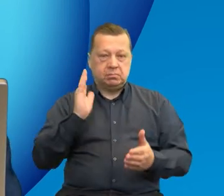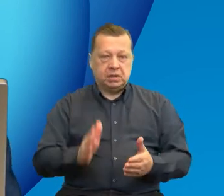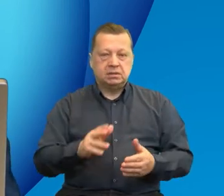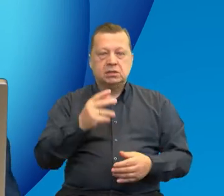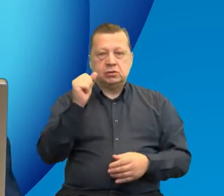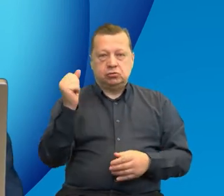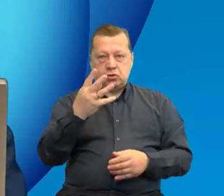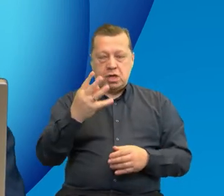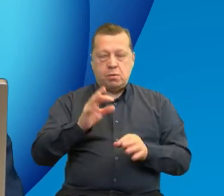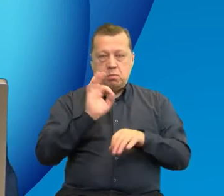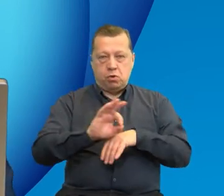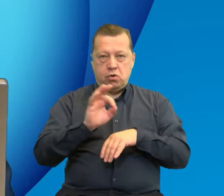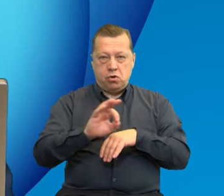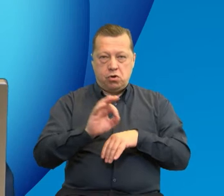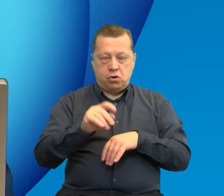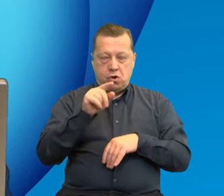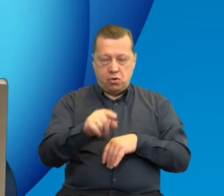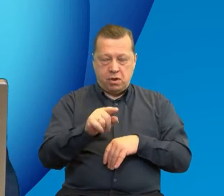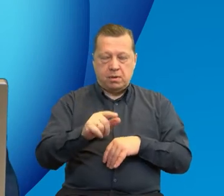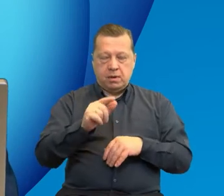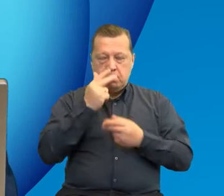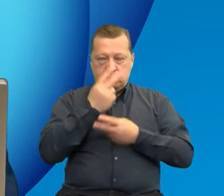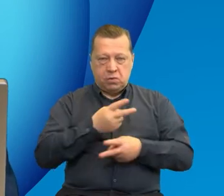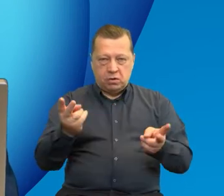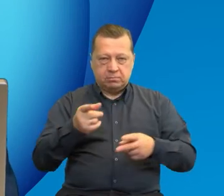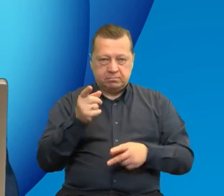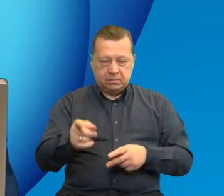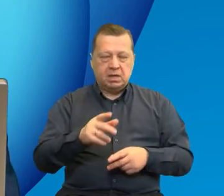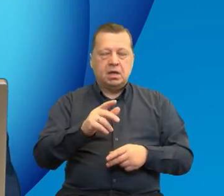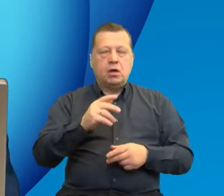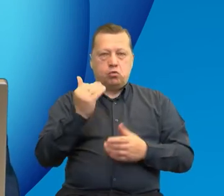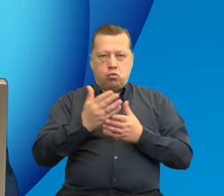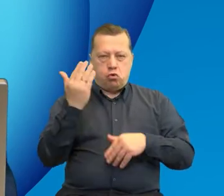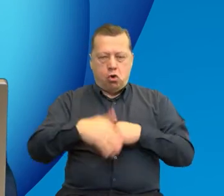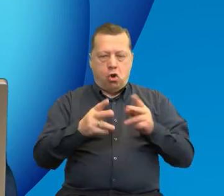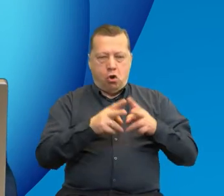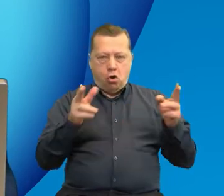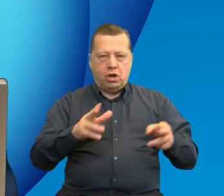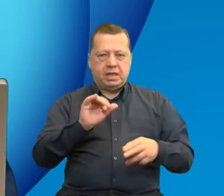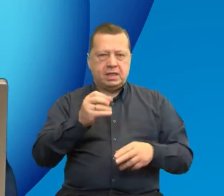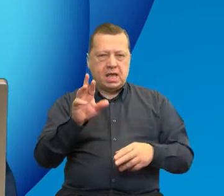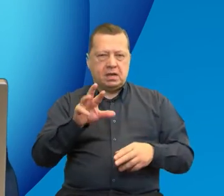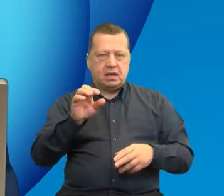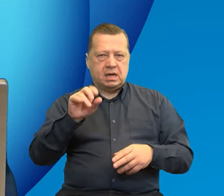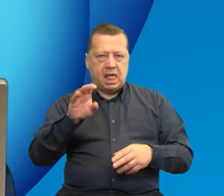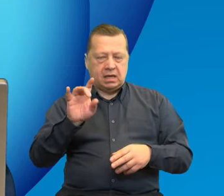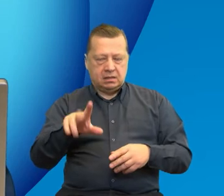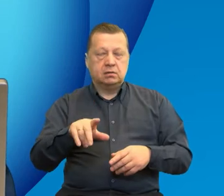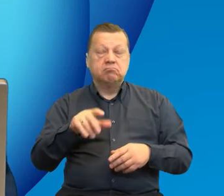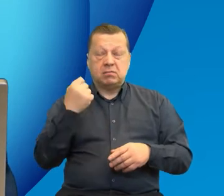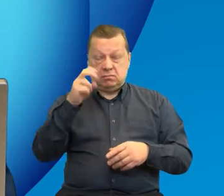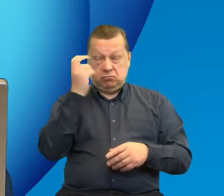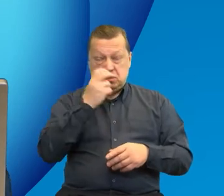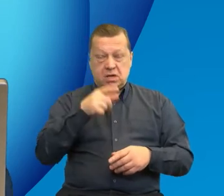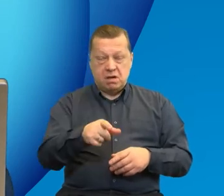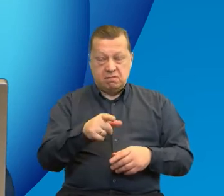przykładowe cztery projekty właśnie z kończącej się edycji programów Interreg. Będą to bardzo ciekawe projekty. Mamy nadzieję, że one zainstruują